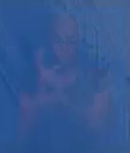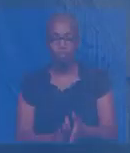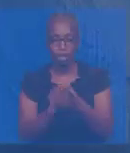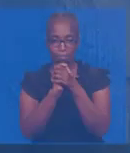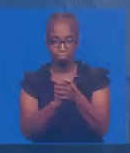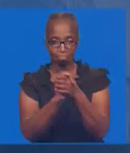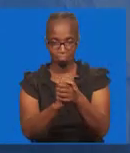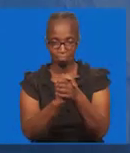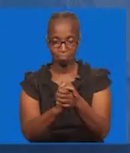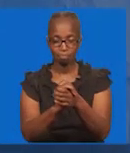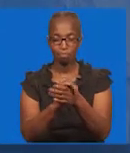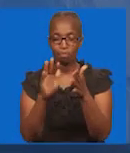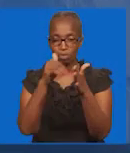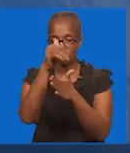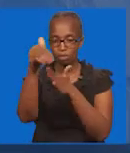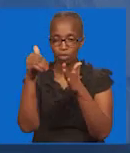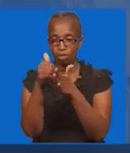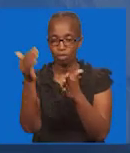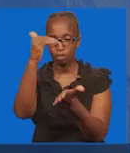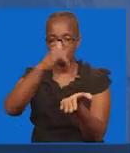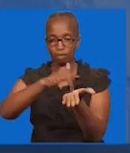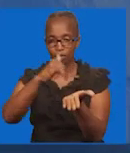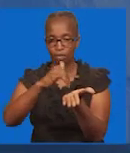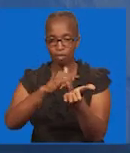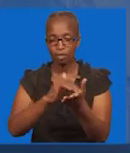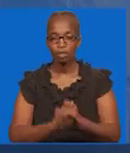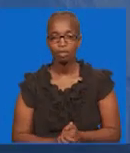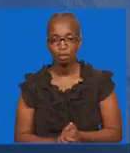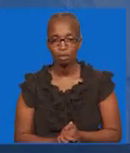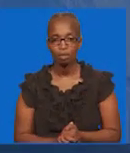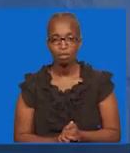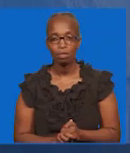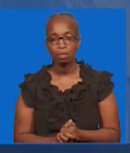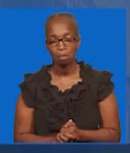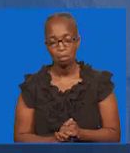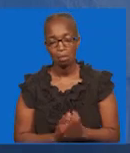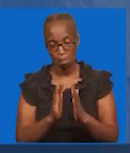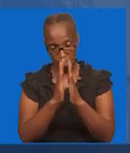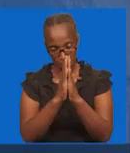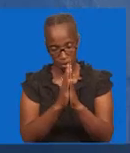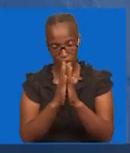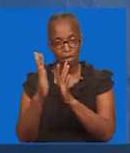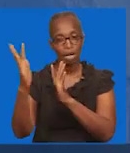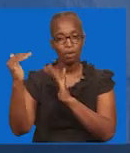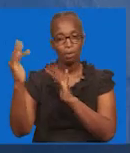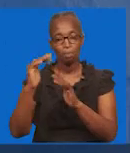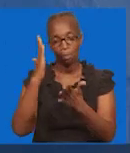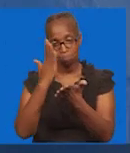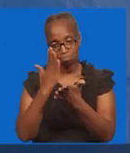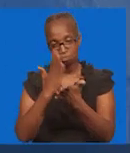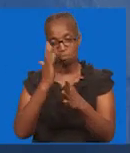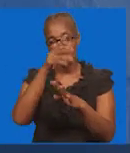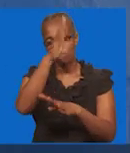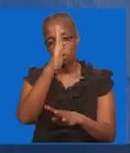Ndina kusalimu mara tena asubu ya leo Mpenzi mtanzamaji ni kitumai ya kwamba